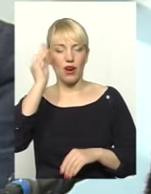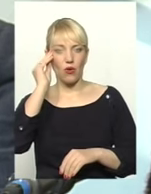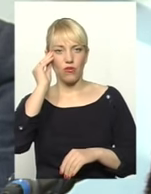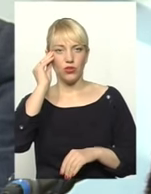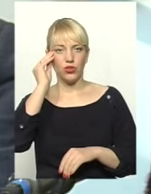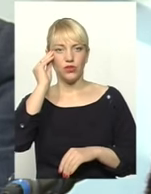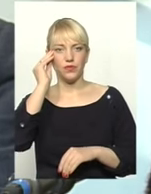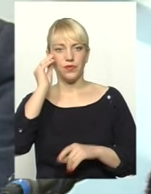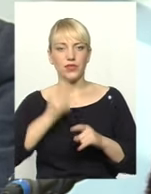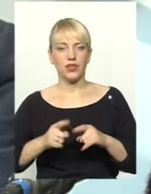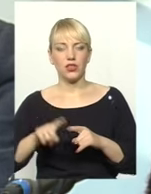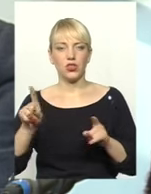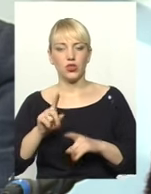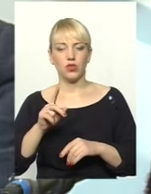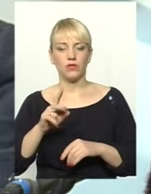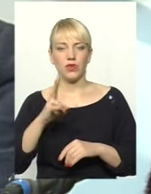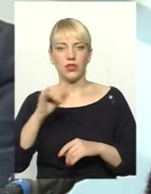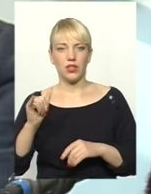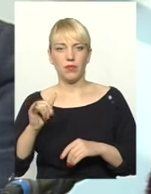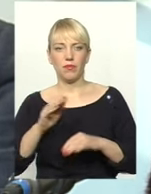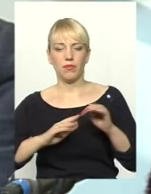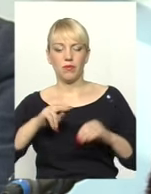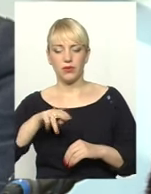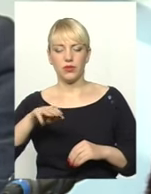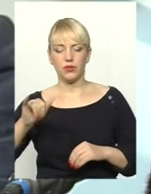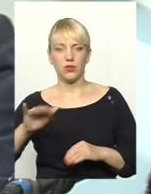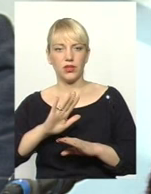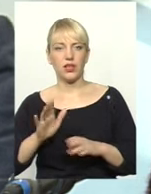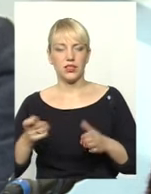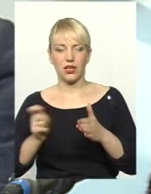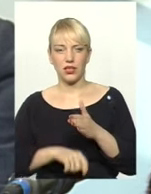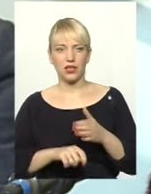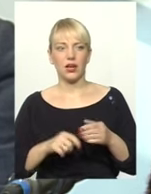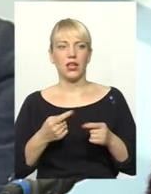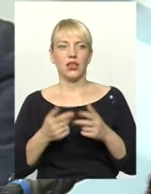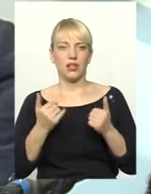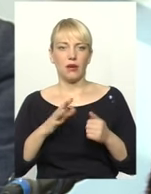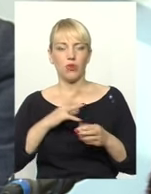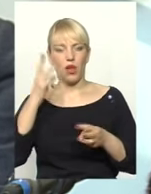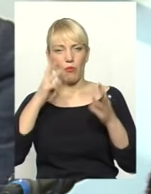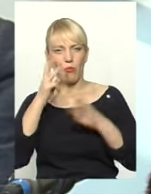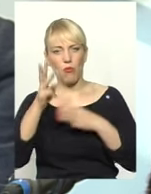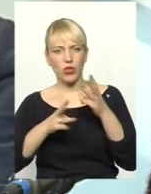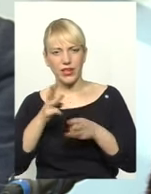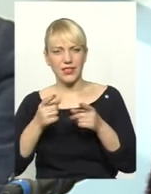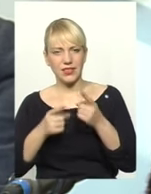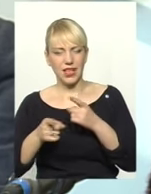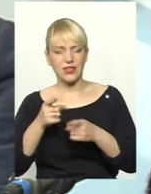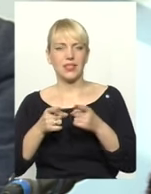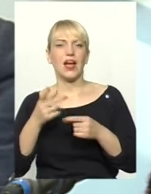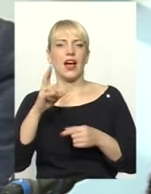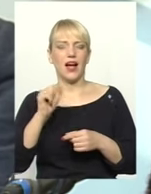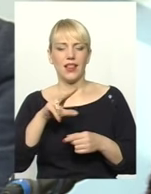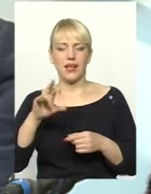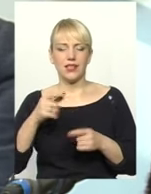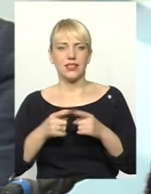те, що жодне професійно-технічне училище не закрите. Так, пройшла модернізація, пройшли деякі зміни, але вони